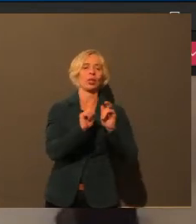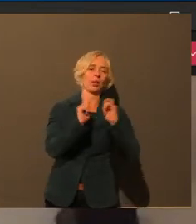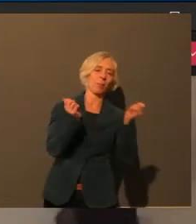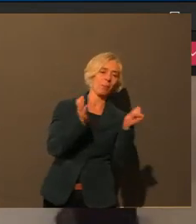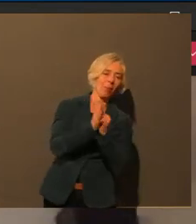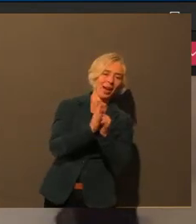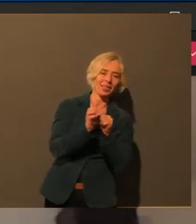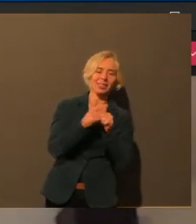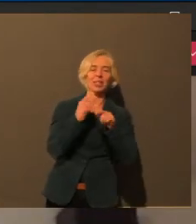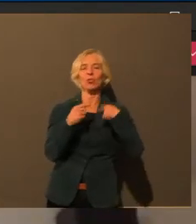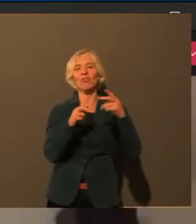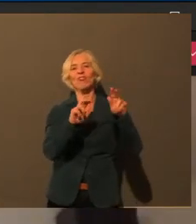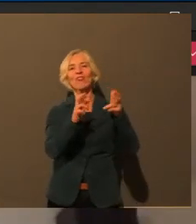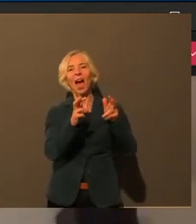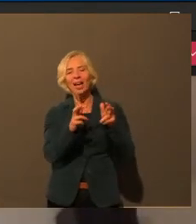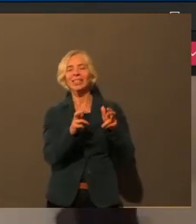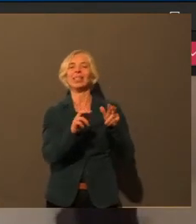so weiter